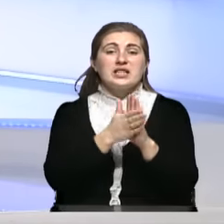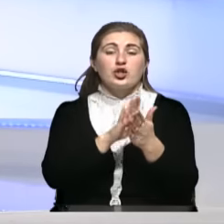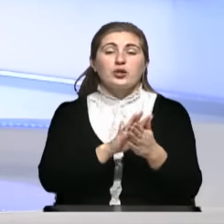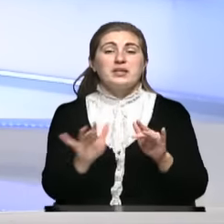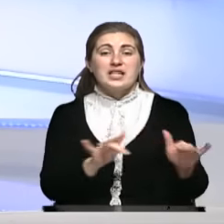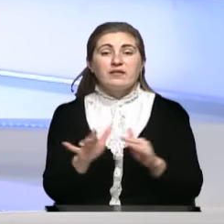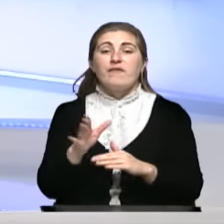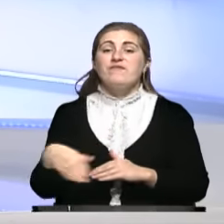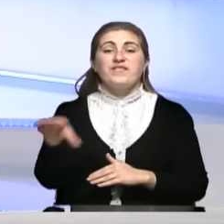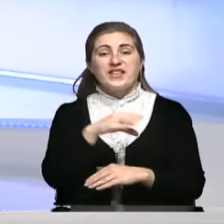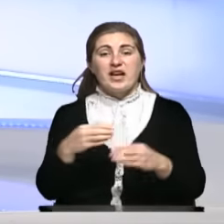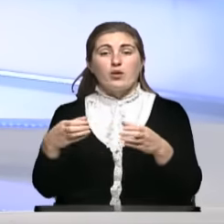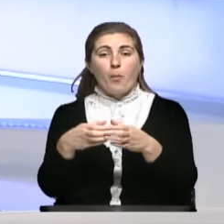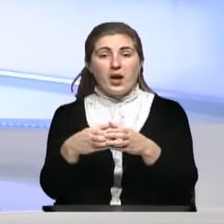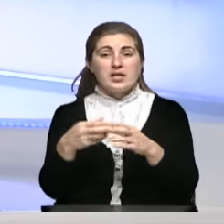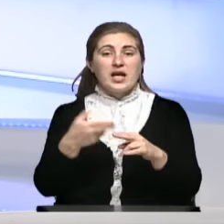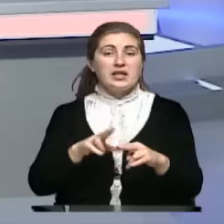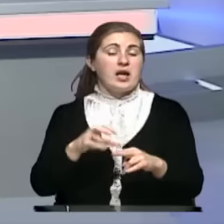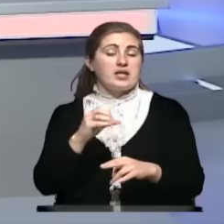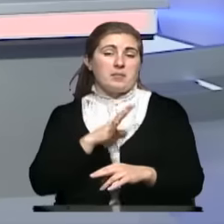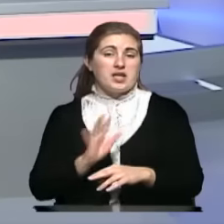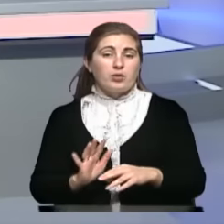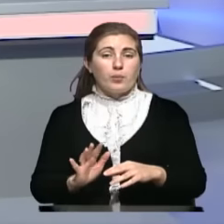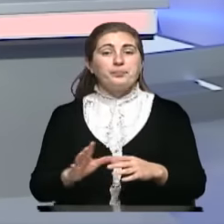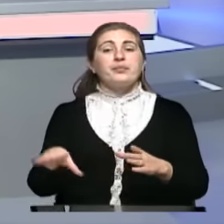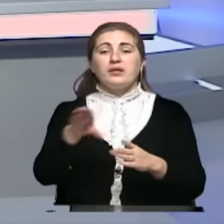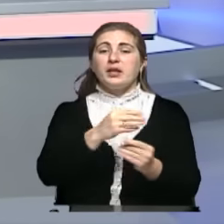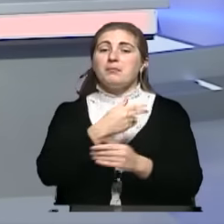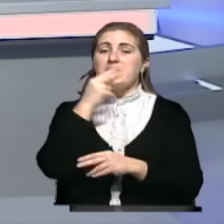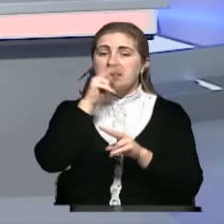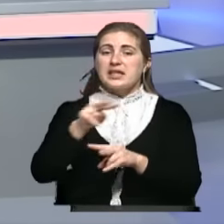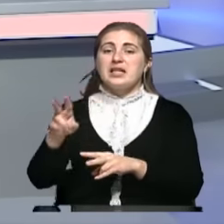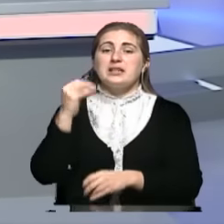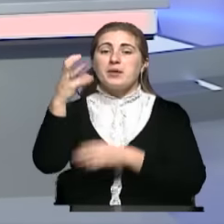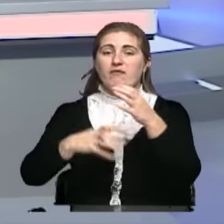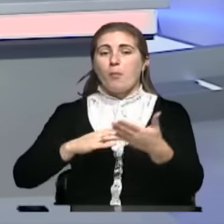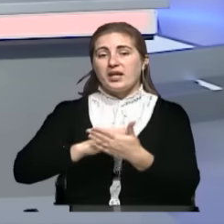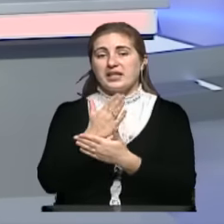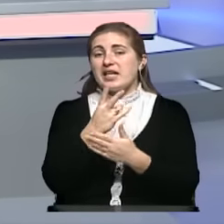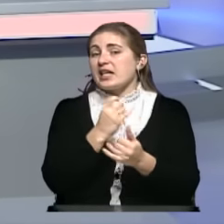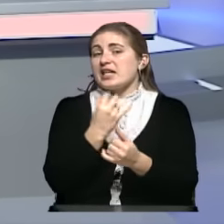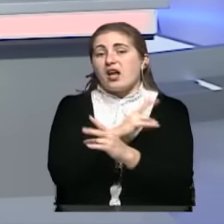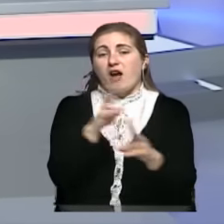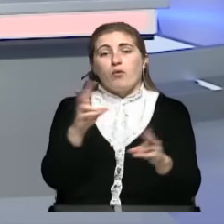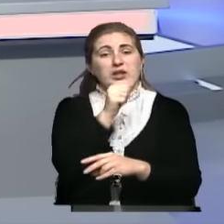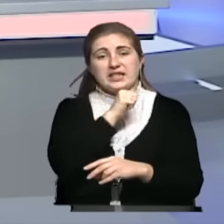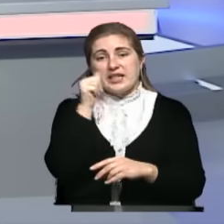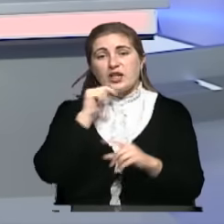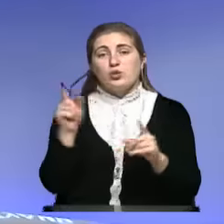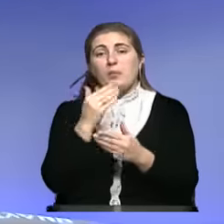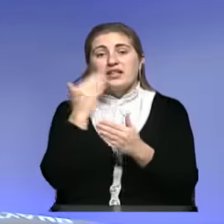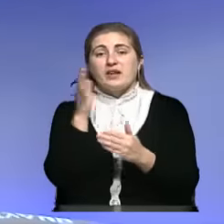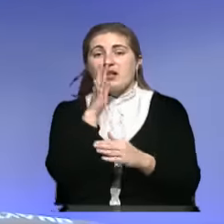всей команды, это не произвело. Все мы следили за мировой политикой, и, наверное, ни для кого не секрет, что за последнее время